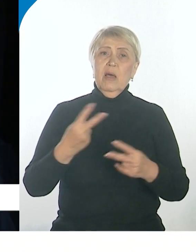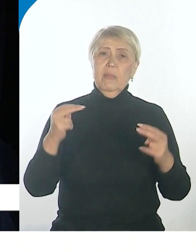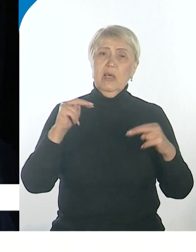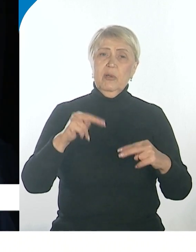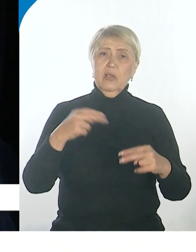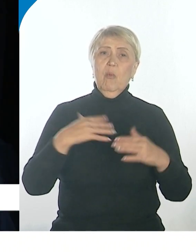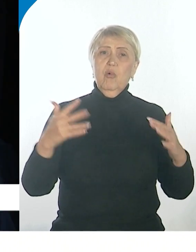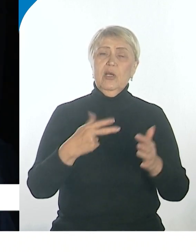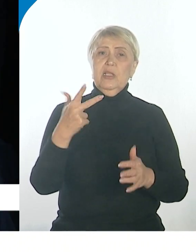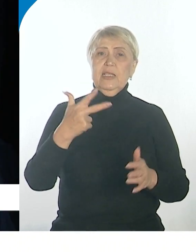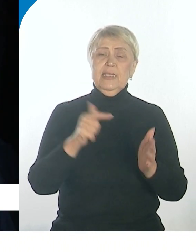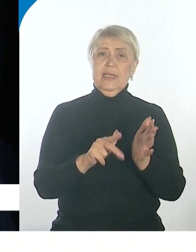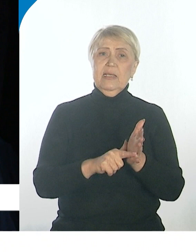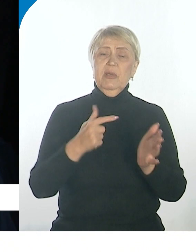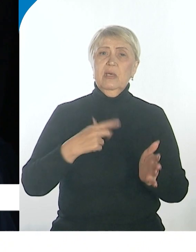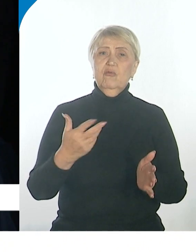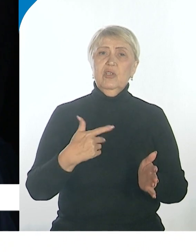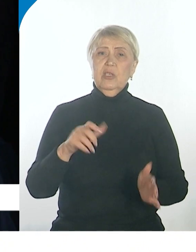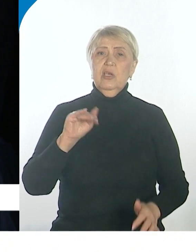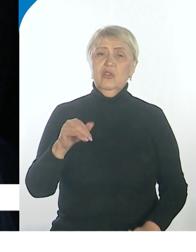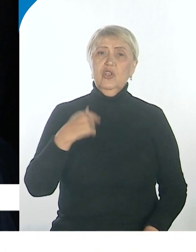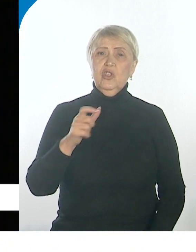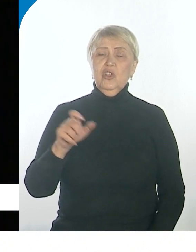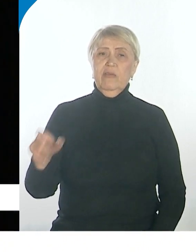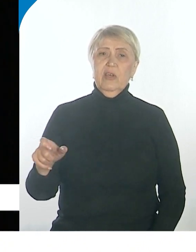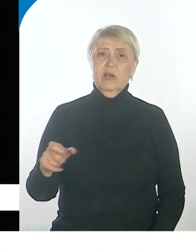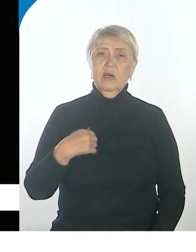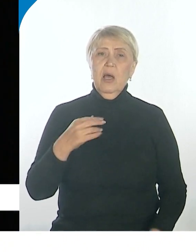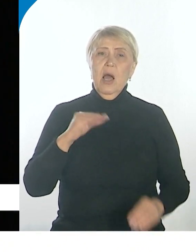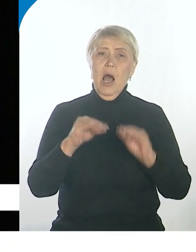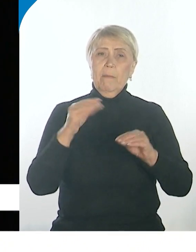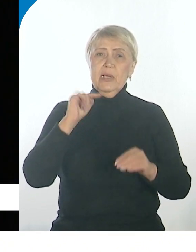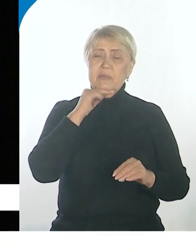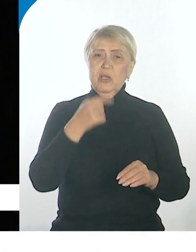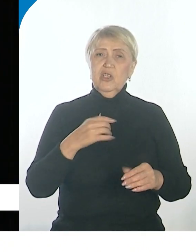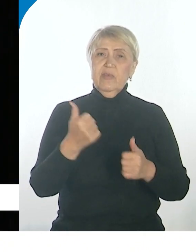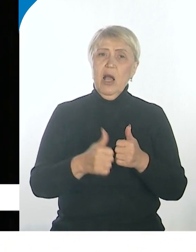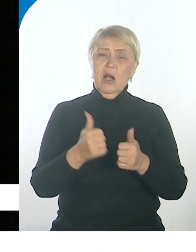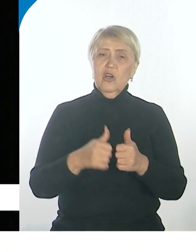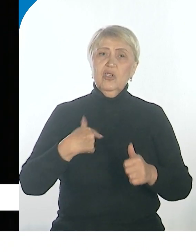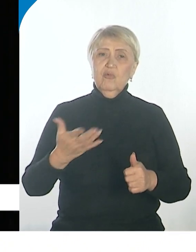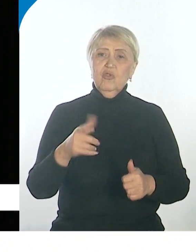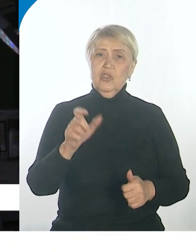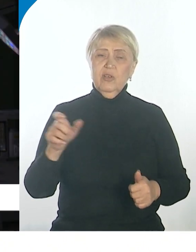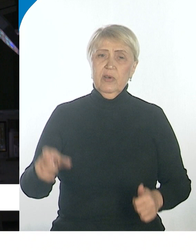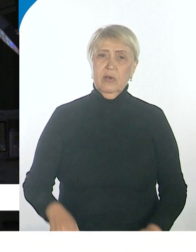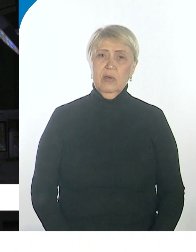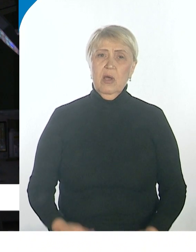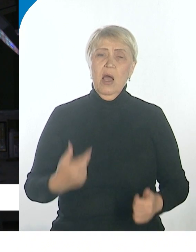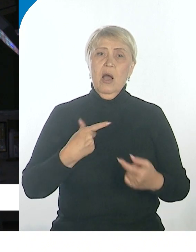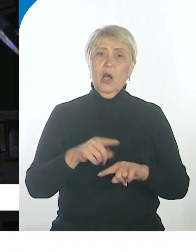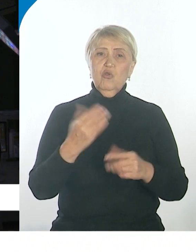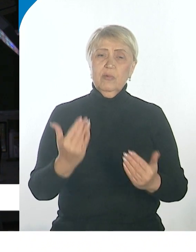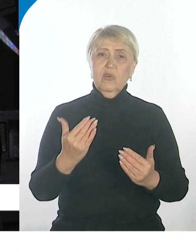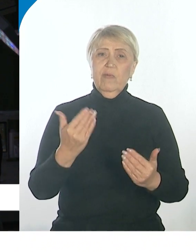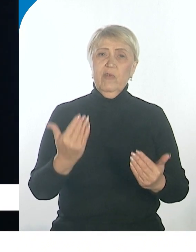37 тысяч человек. Обеспечить качественное лечение и сохранить жизнь каждому – это приоритет краевого онкоцентра, которому в этом